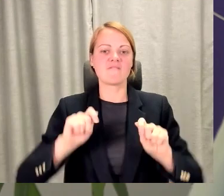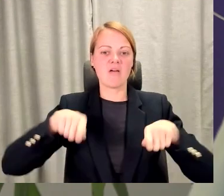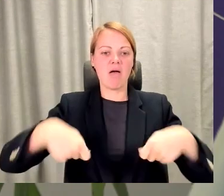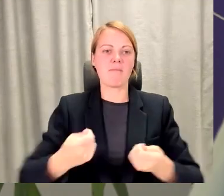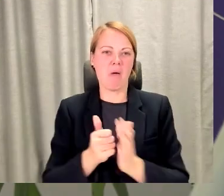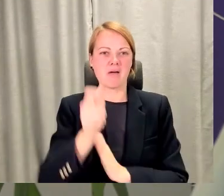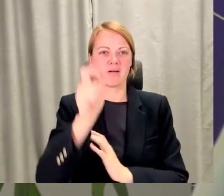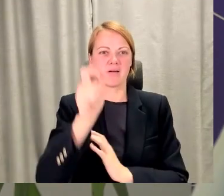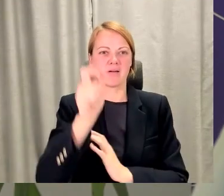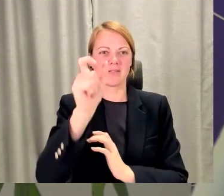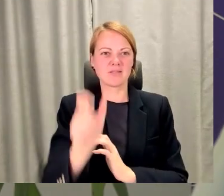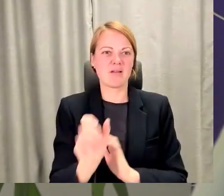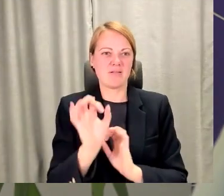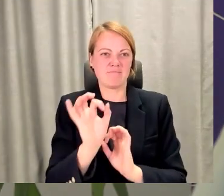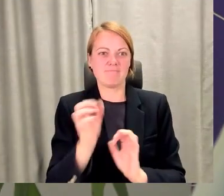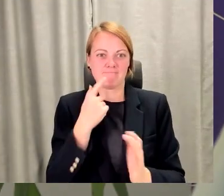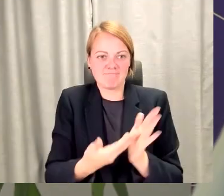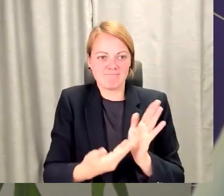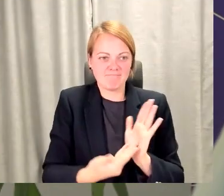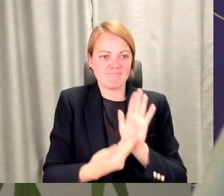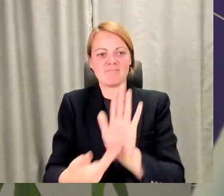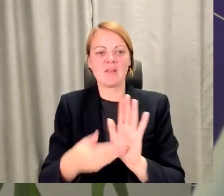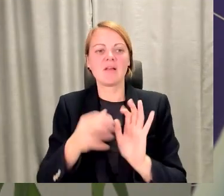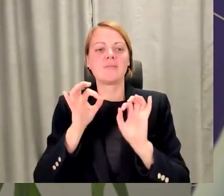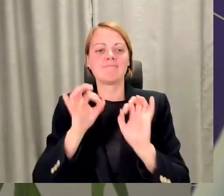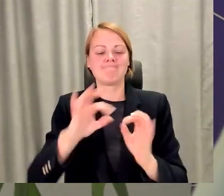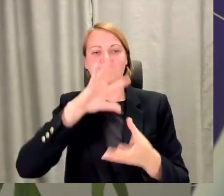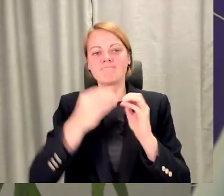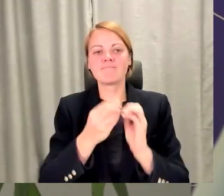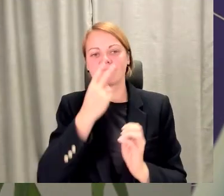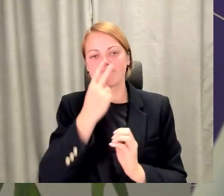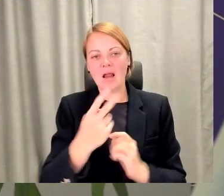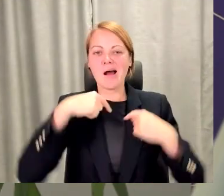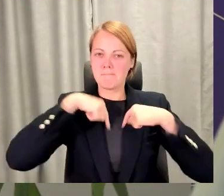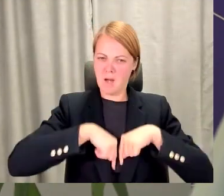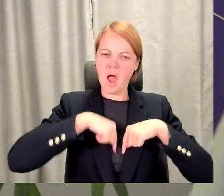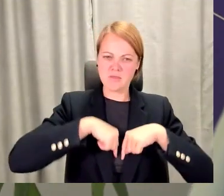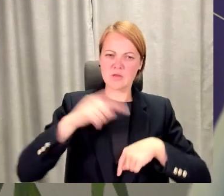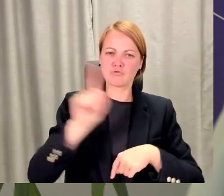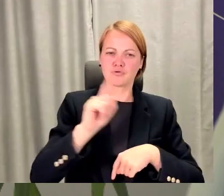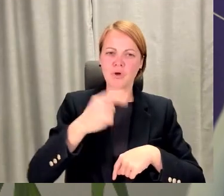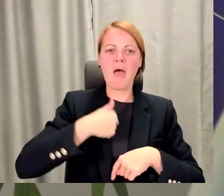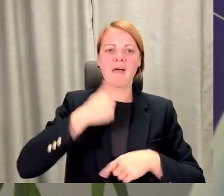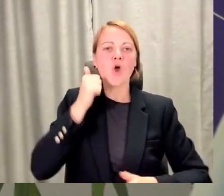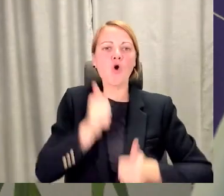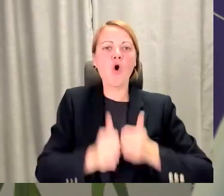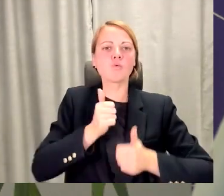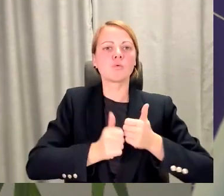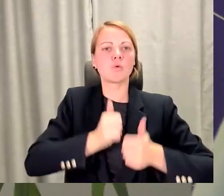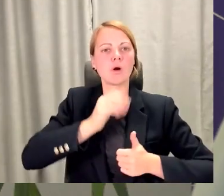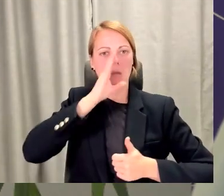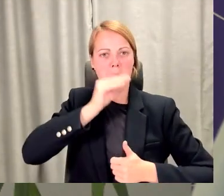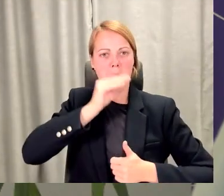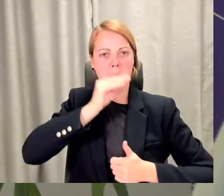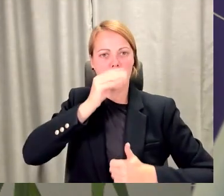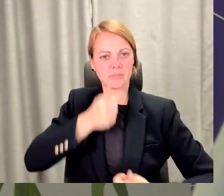uzsvars, kas mums ir jāsaprot, vai manī tas ir, lai es būtu konkurēt spējīgs arī turpmāk, kādus vismaz gadus desmit vēl